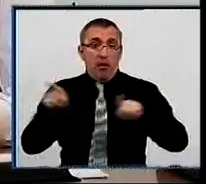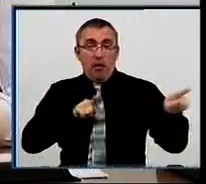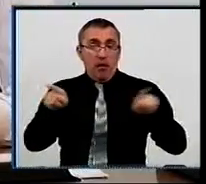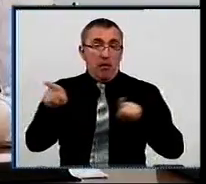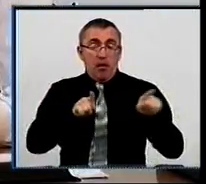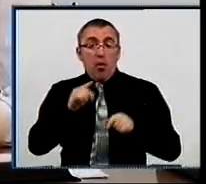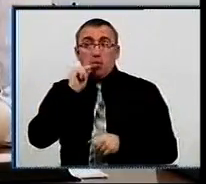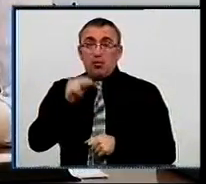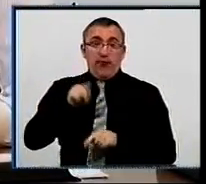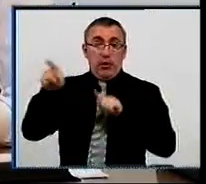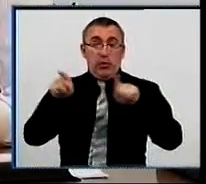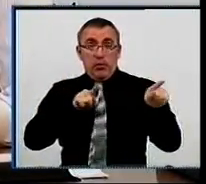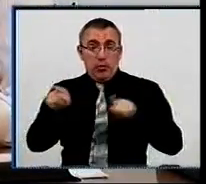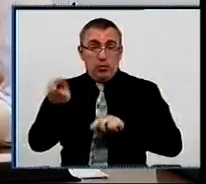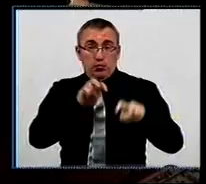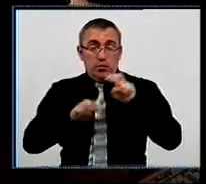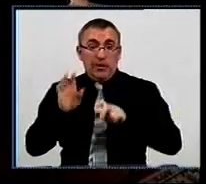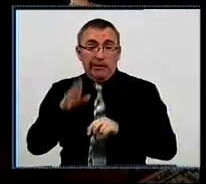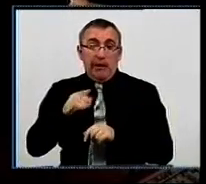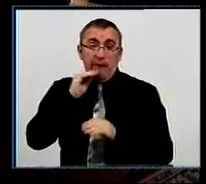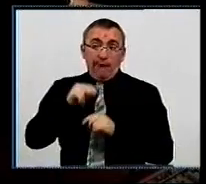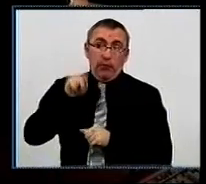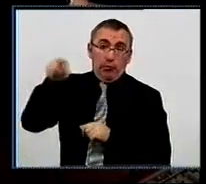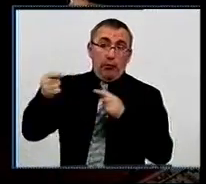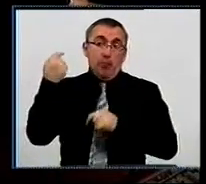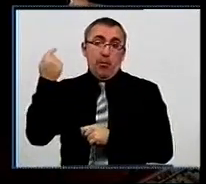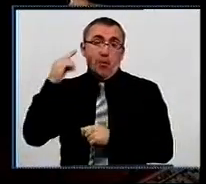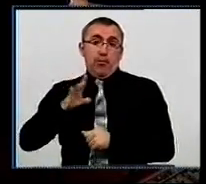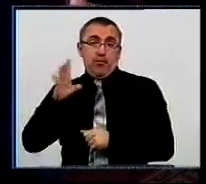шукати винних і звалювати вину на попередників.